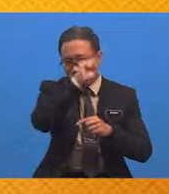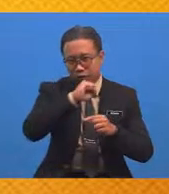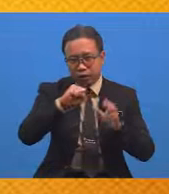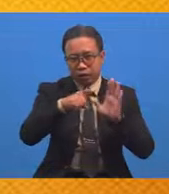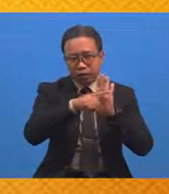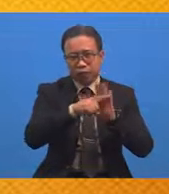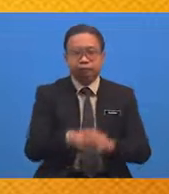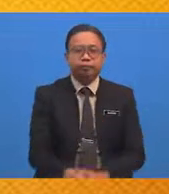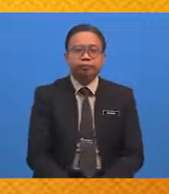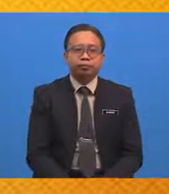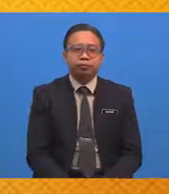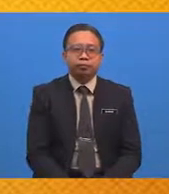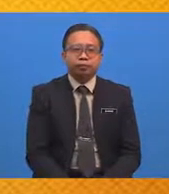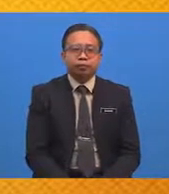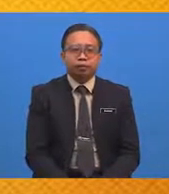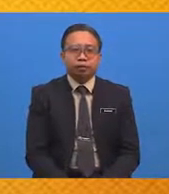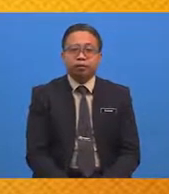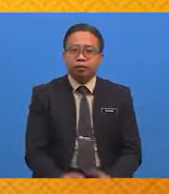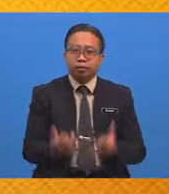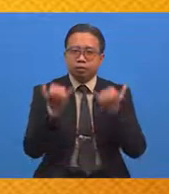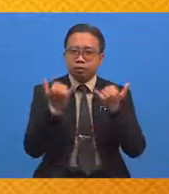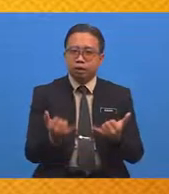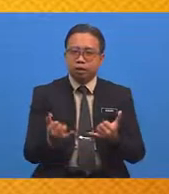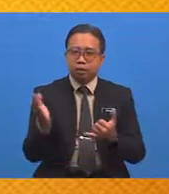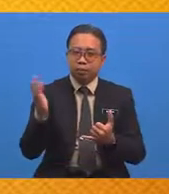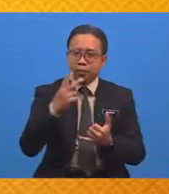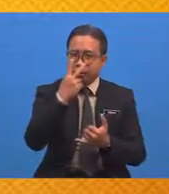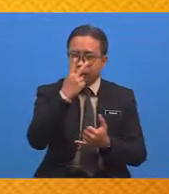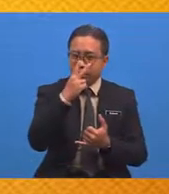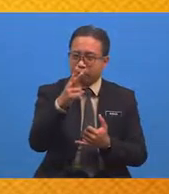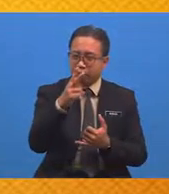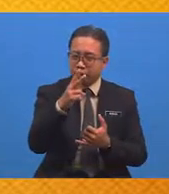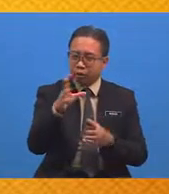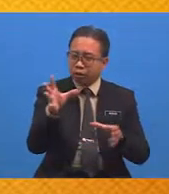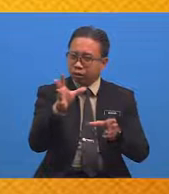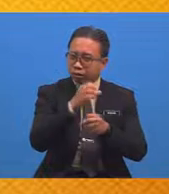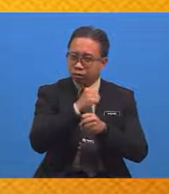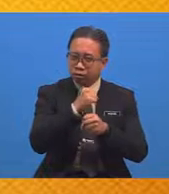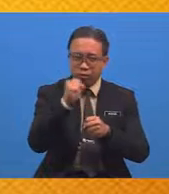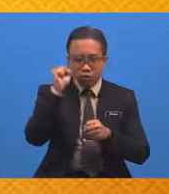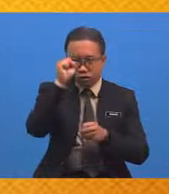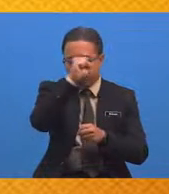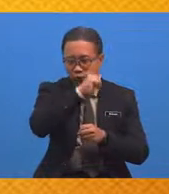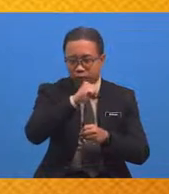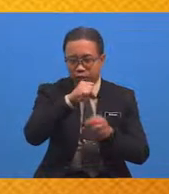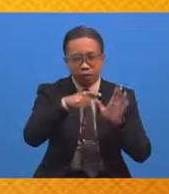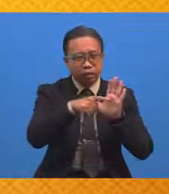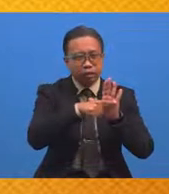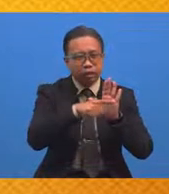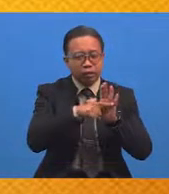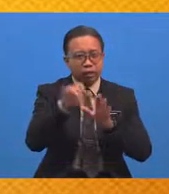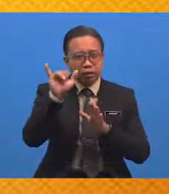Sekarang Mari kita Menganalisis Sifat-sifat negatif